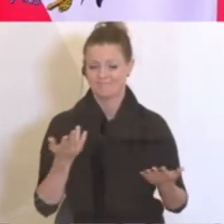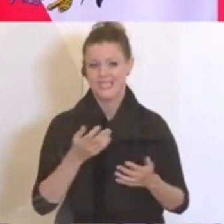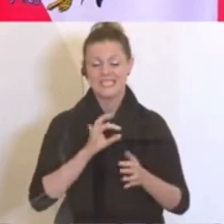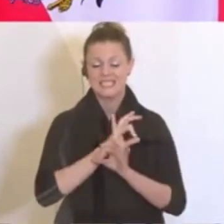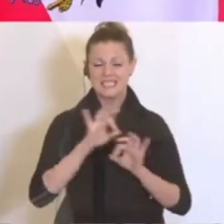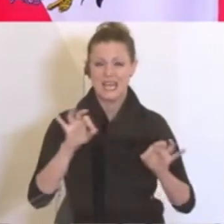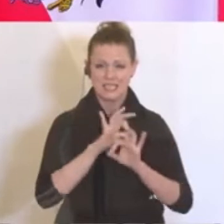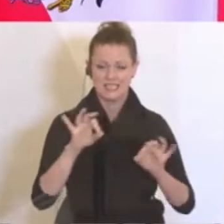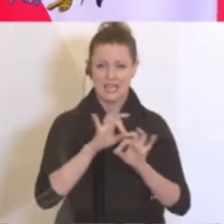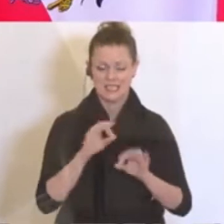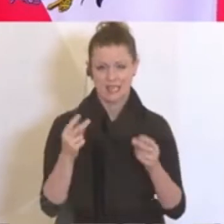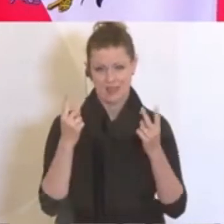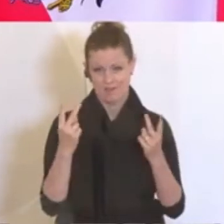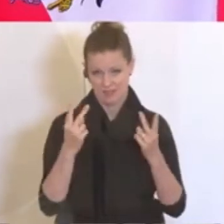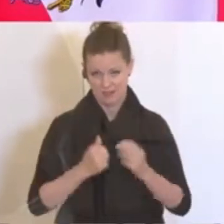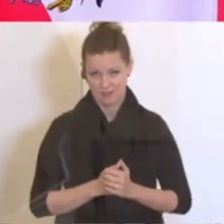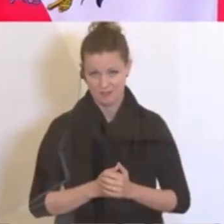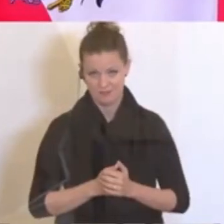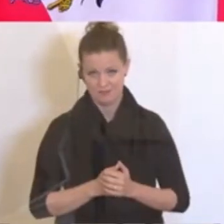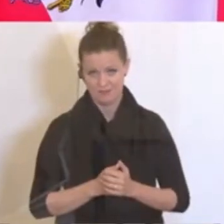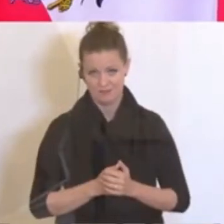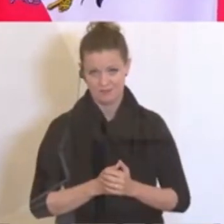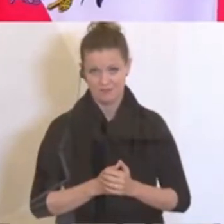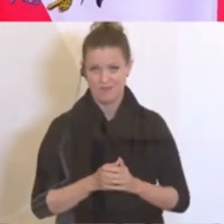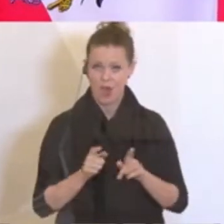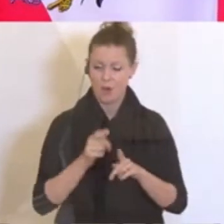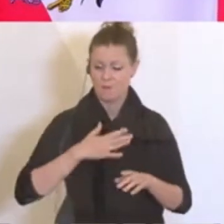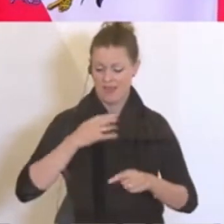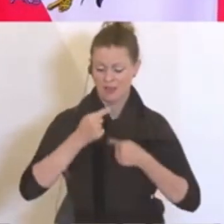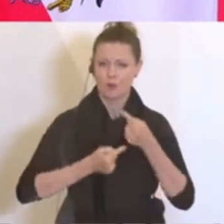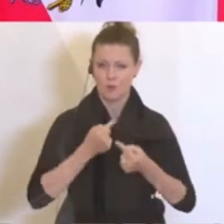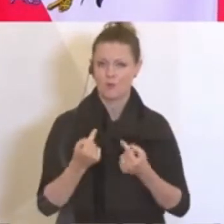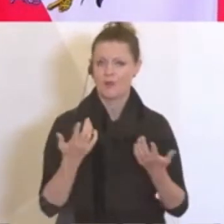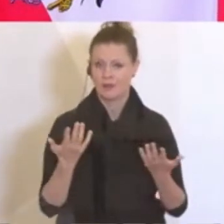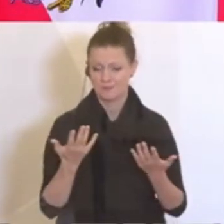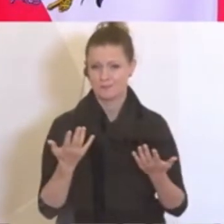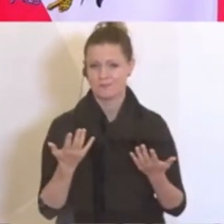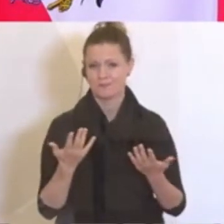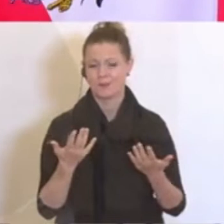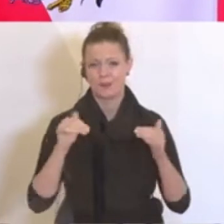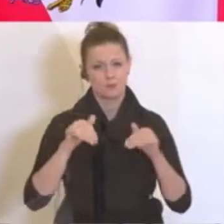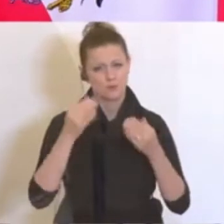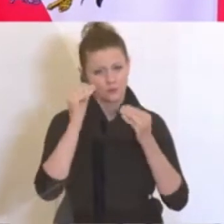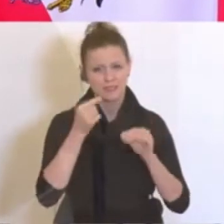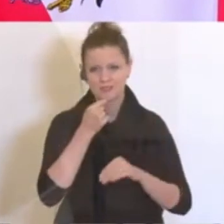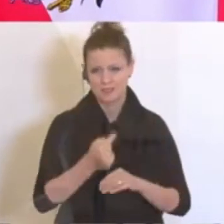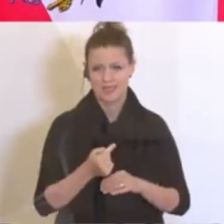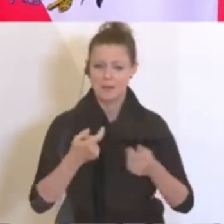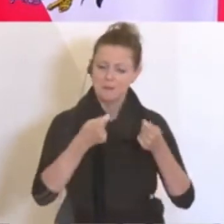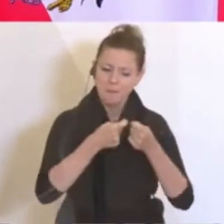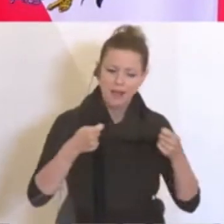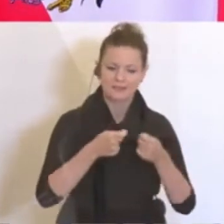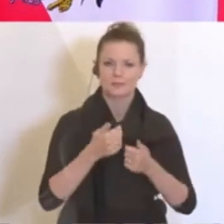spielen. Ich plädiere dafür, dass auch meine Rolle hier immer wieder, dass diese Maßnahmen und